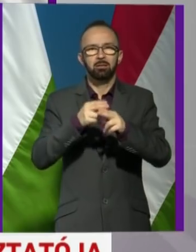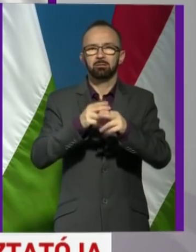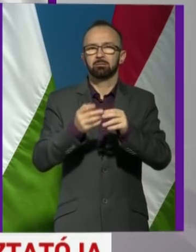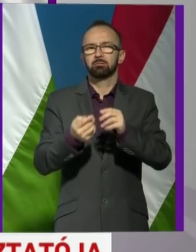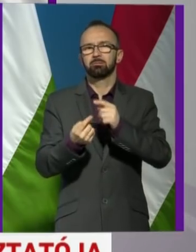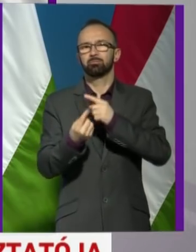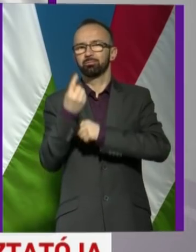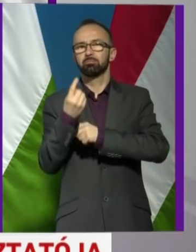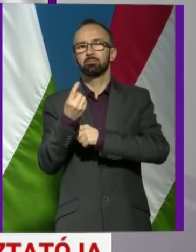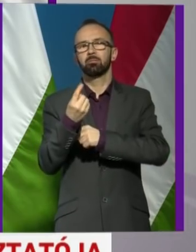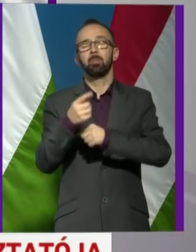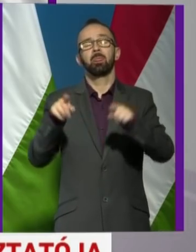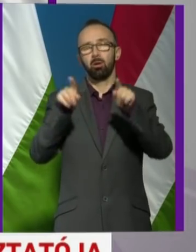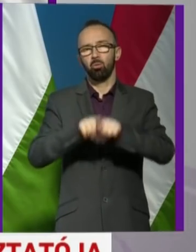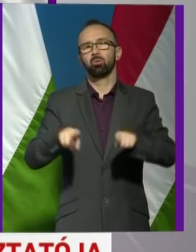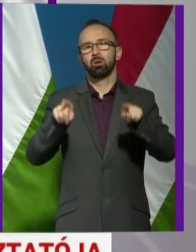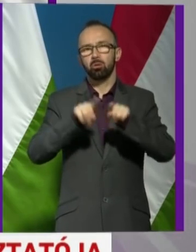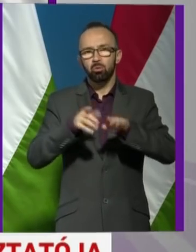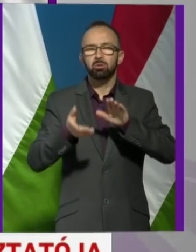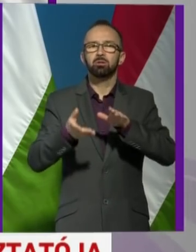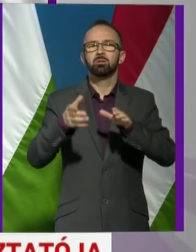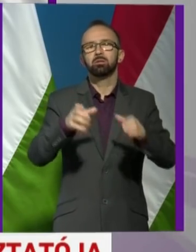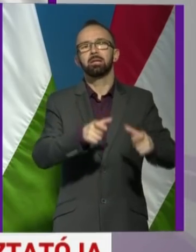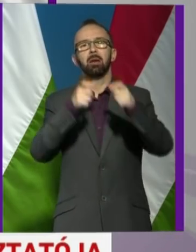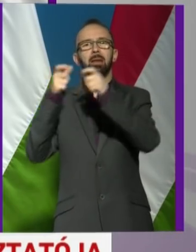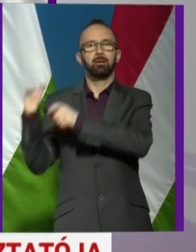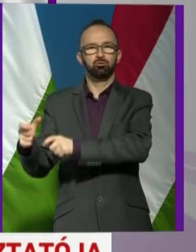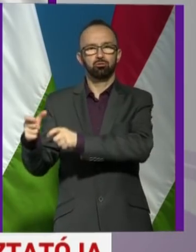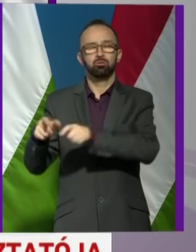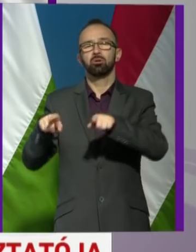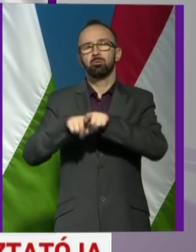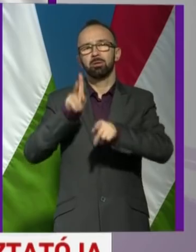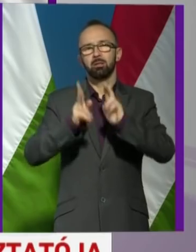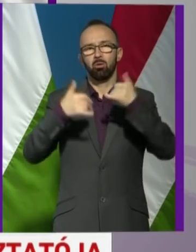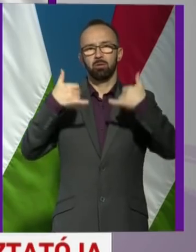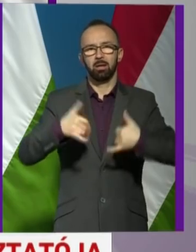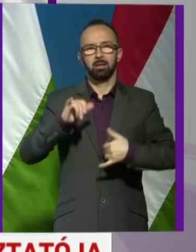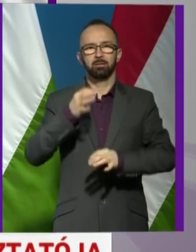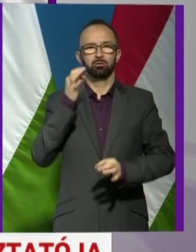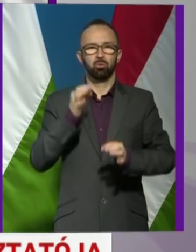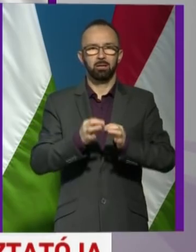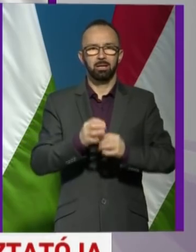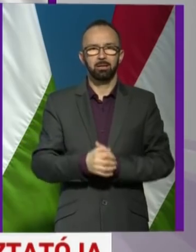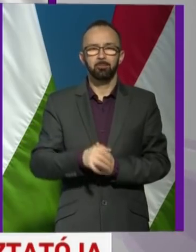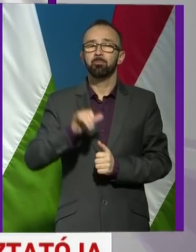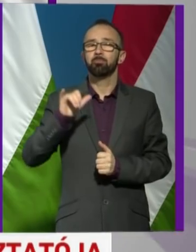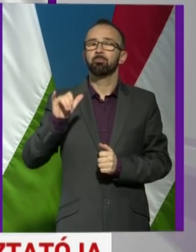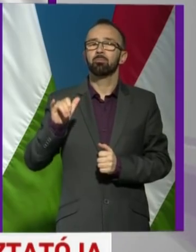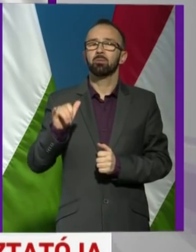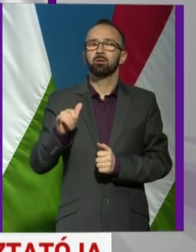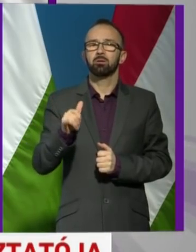mutatnak, akkor ugyanúgy kiemelésre kerülnek, mint ahogy jelenleg is történik, és